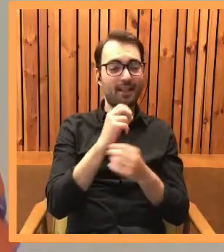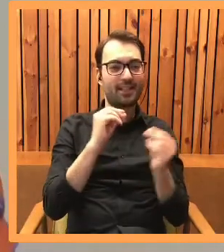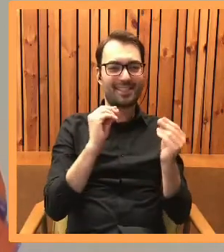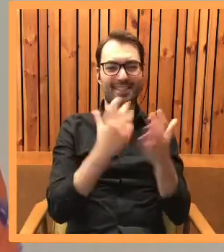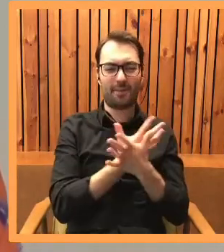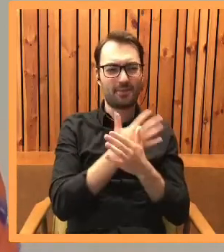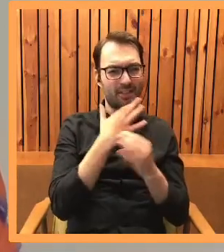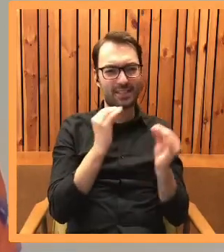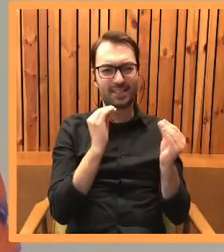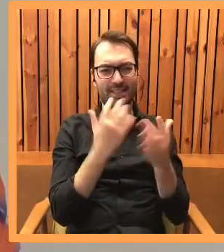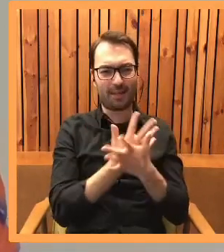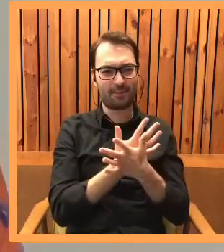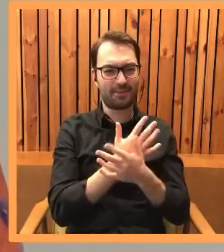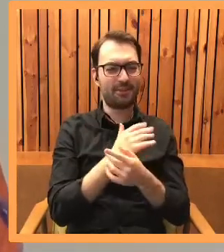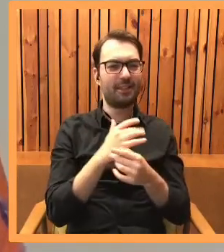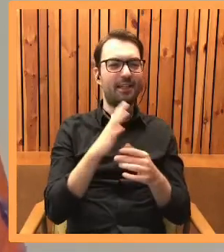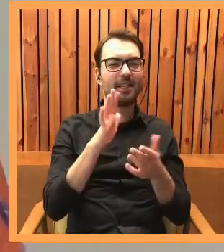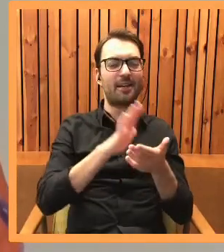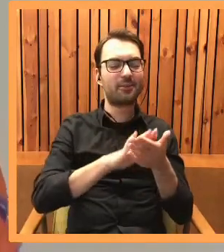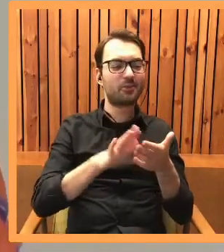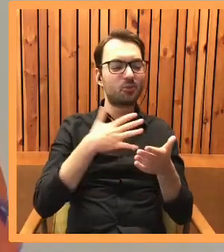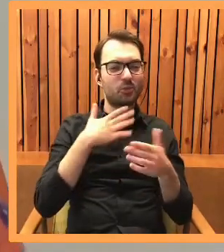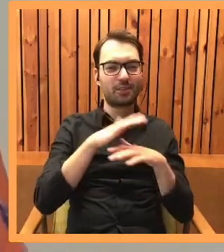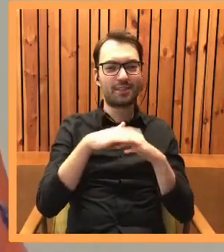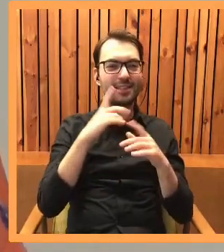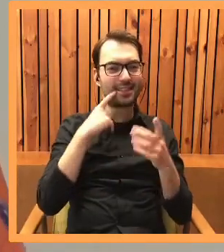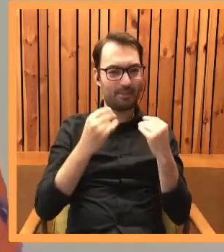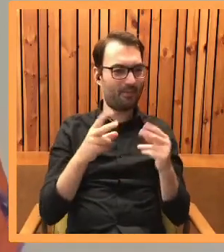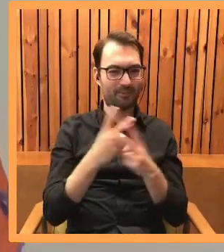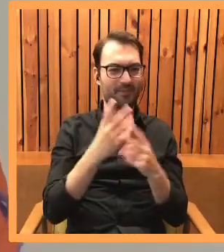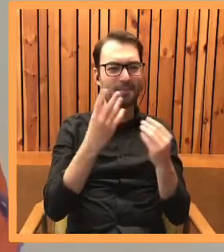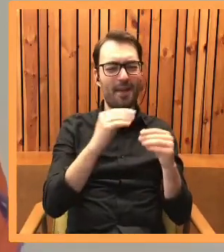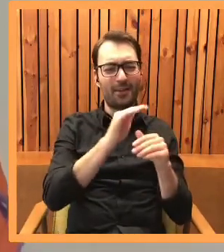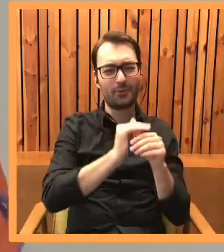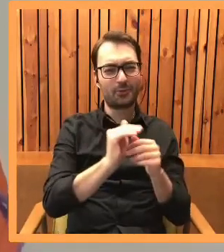tak, tak. Srebrne naprawdę w dotyku przypomina tuszową zabawkę.